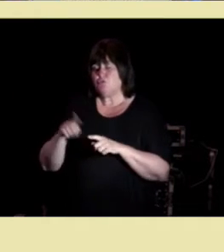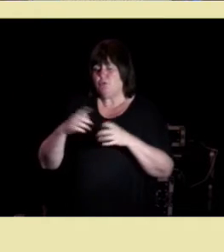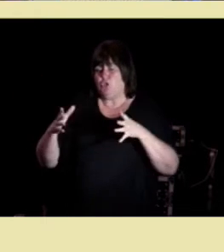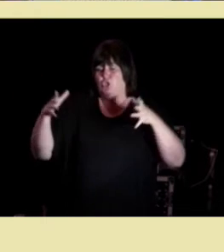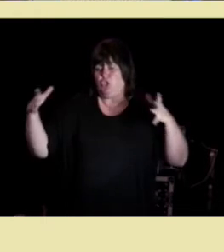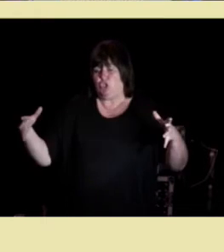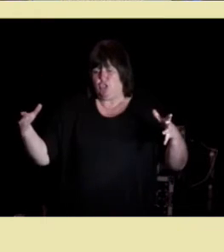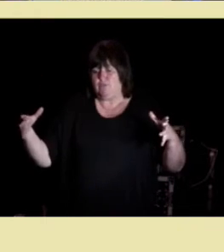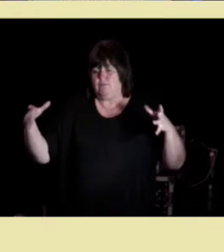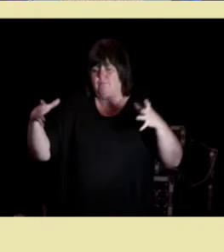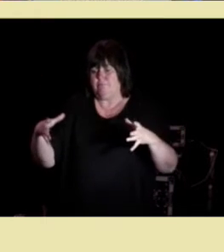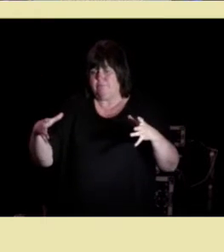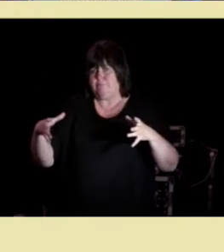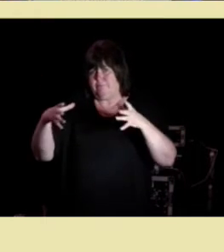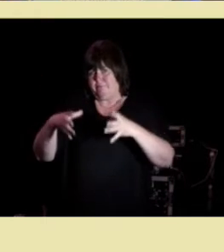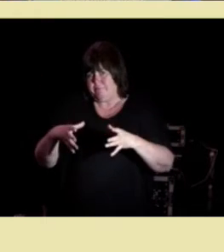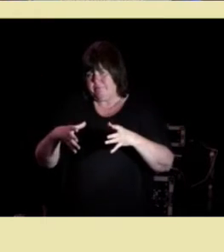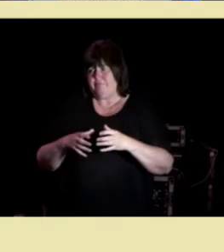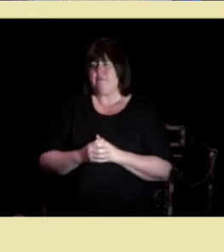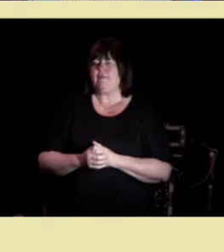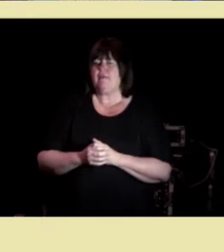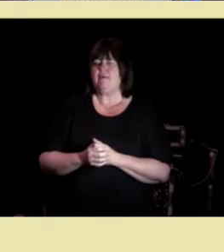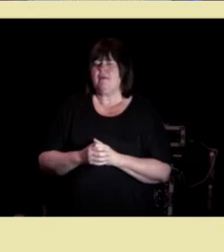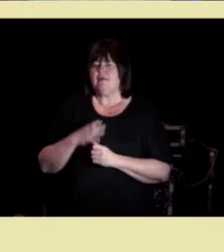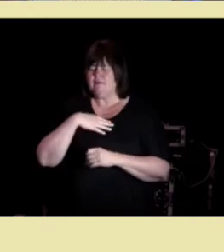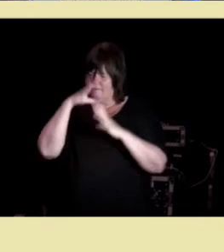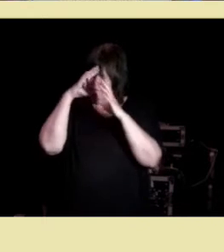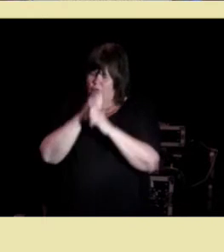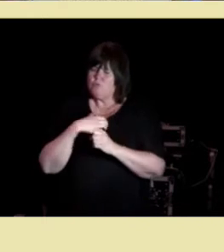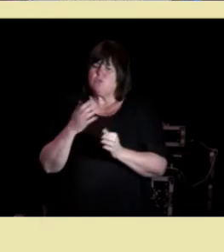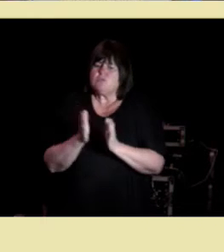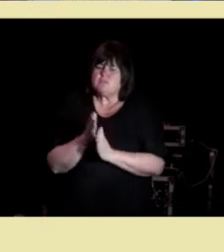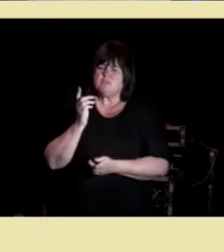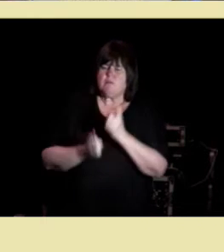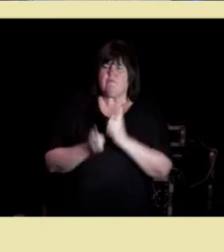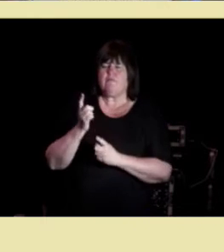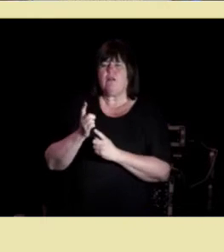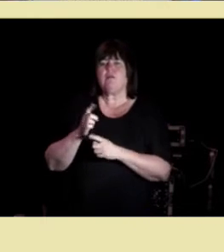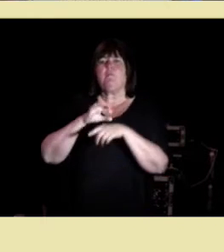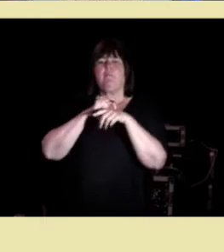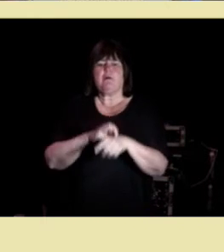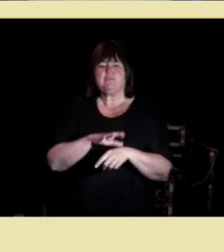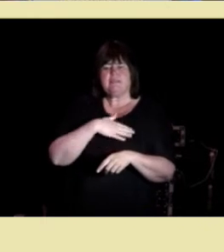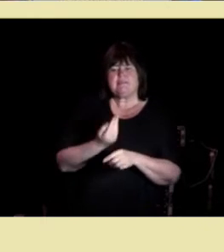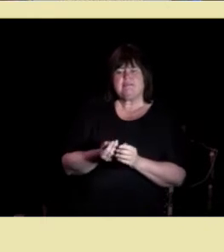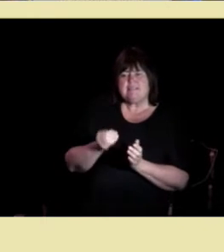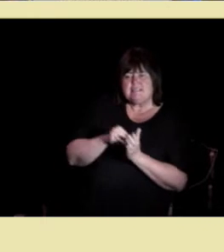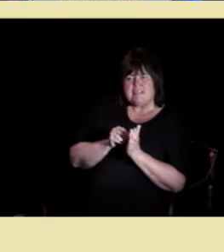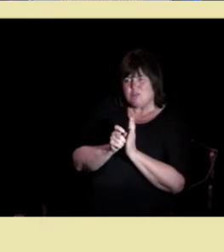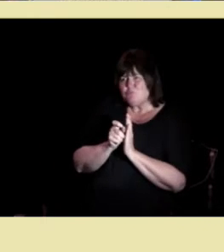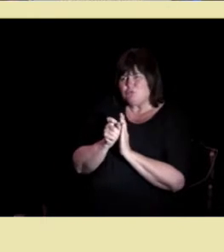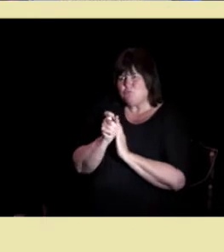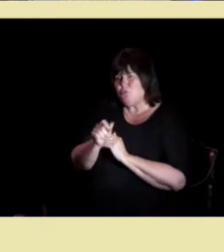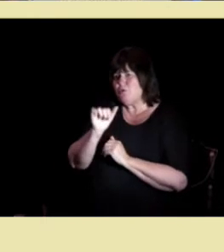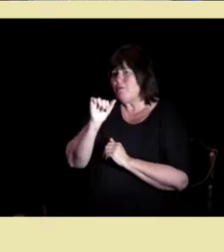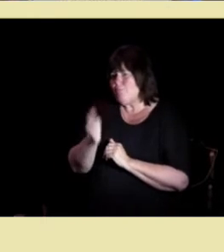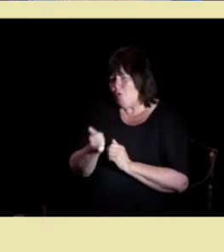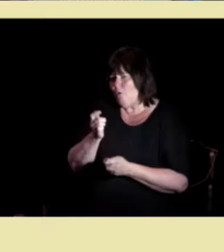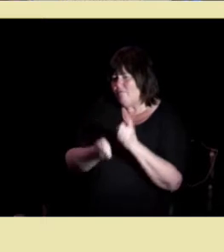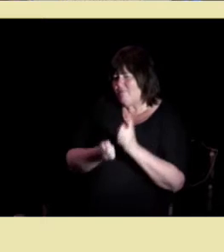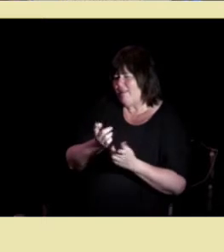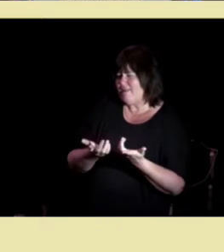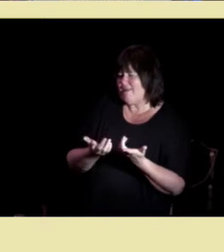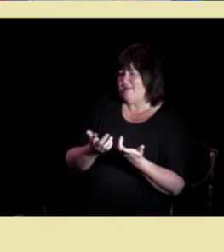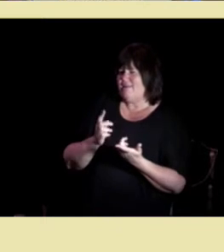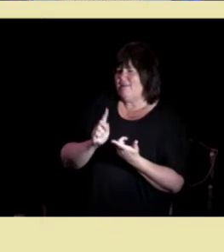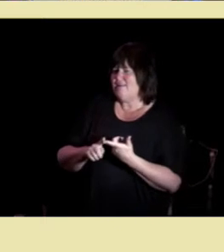og beveger seg innover så legges det vekt på at et samvalg forutsetter at pasienten settes på sporet av at det må foretas et valg altså pasienten må på